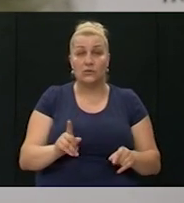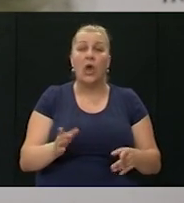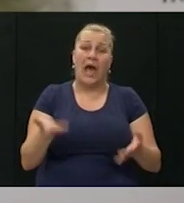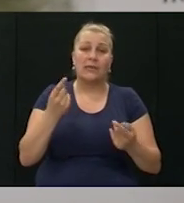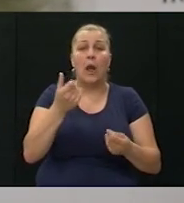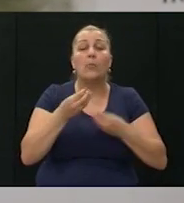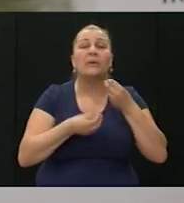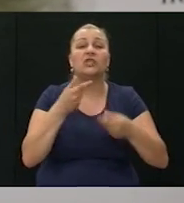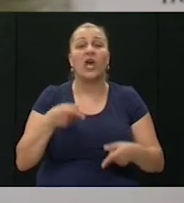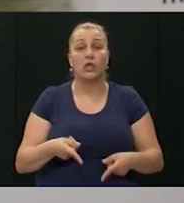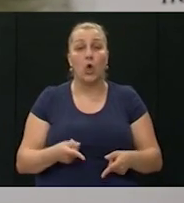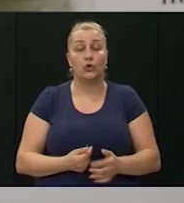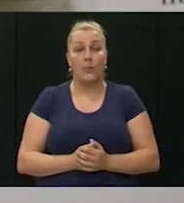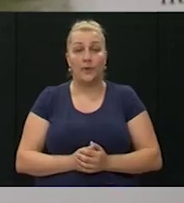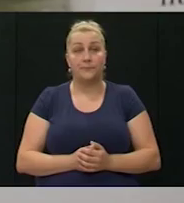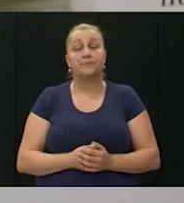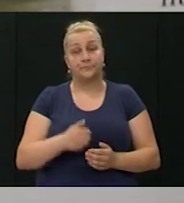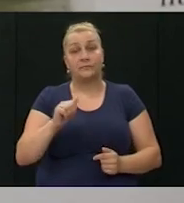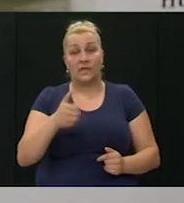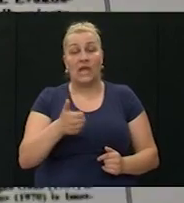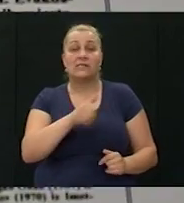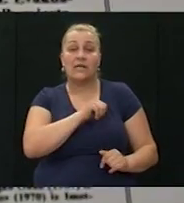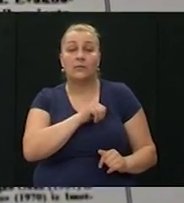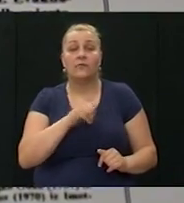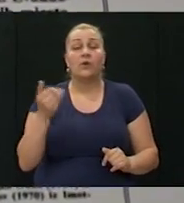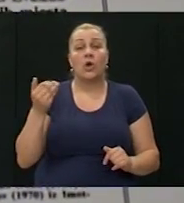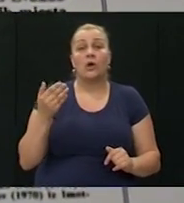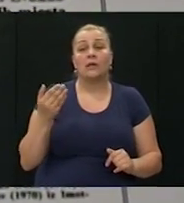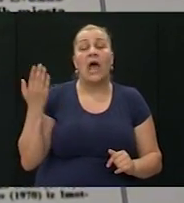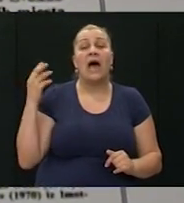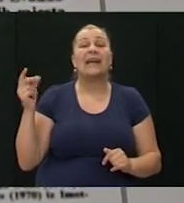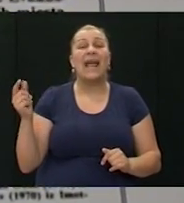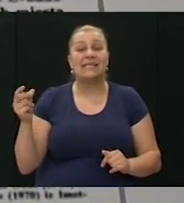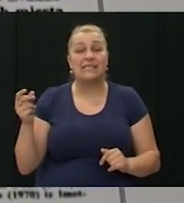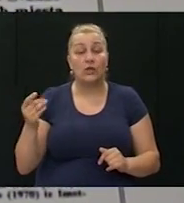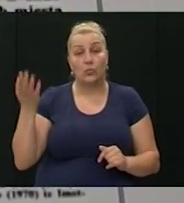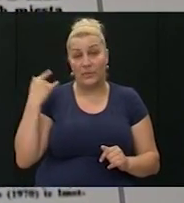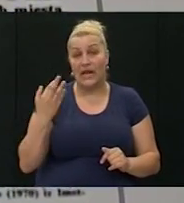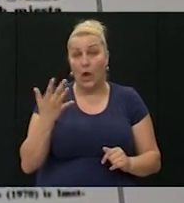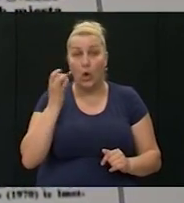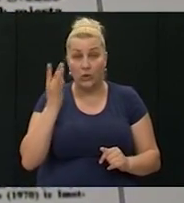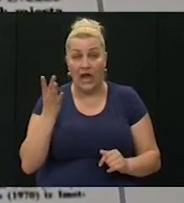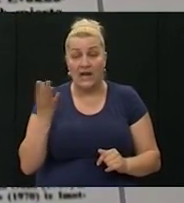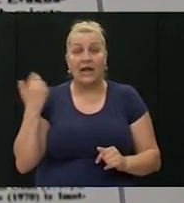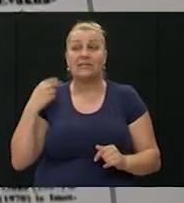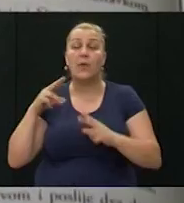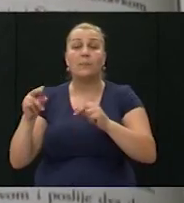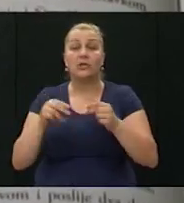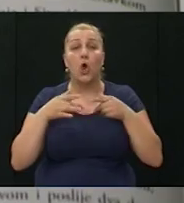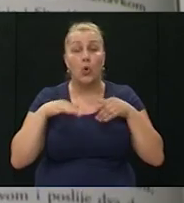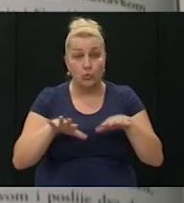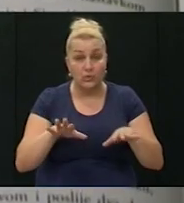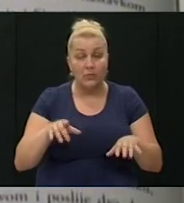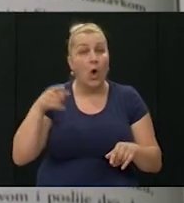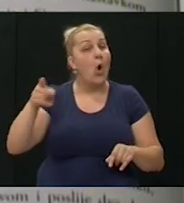Da, interesantno je, čak na resniku, prije par dana, kad sam to ljudima, s ljudima pričao o tome, oni ne